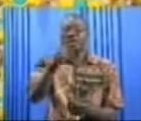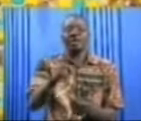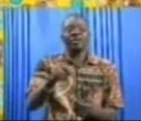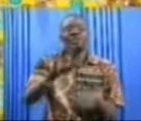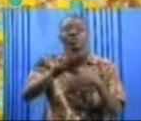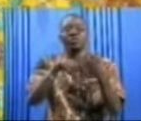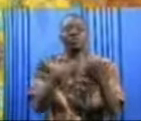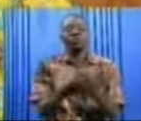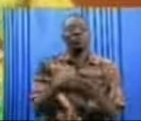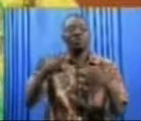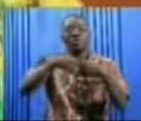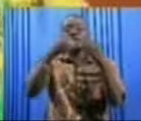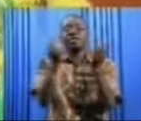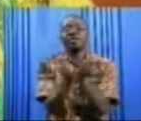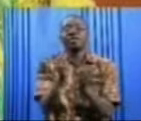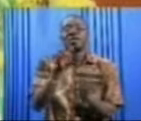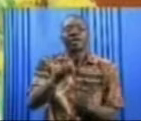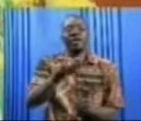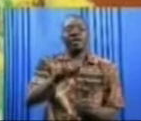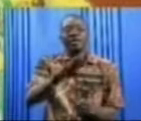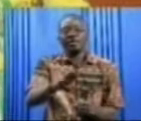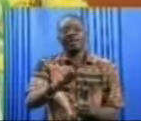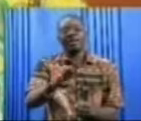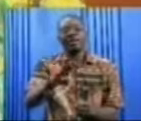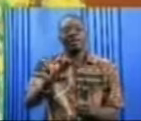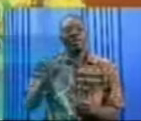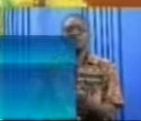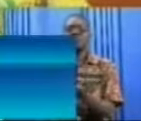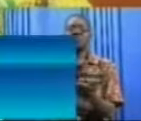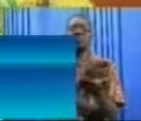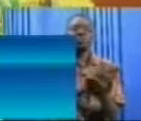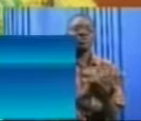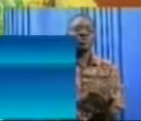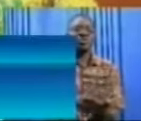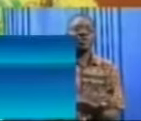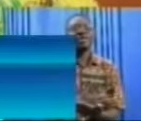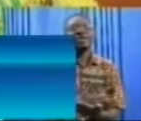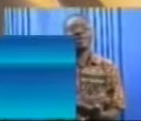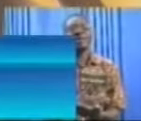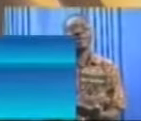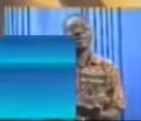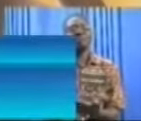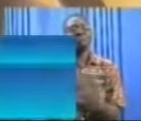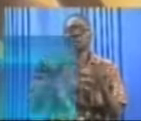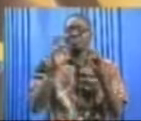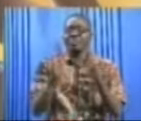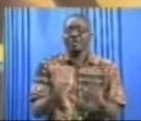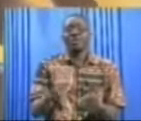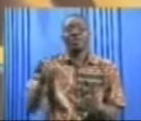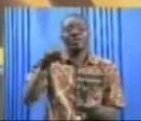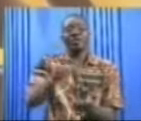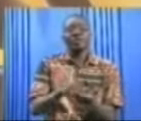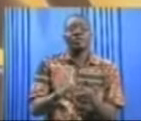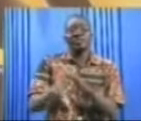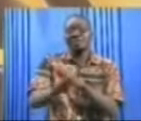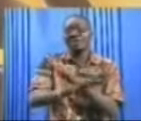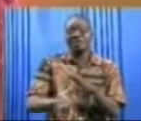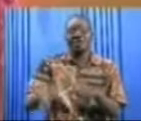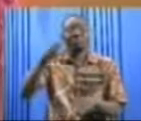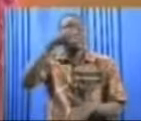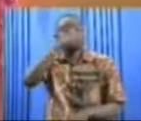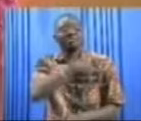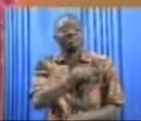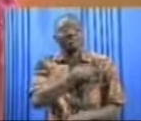au niveau de notre section. Il est ressorti qu'on ne mobilisait personne que sur la base de ses intérêts.